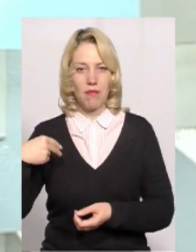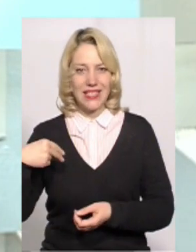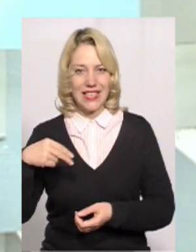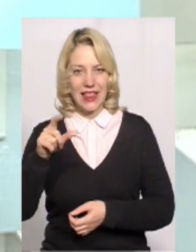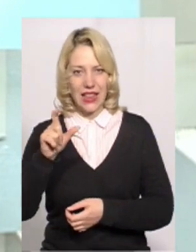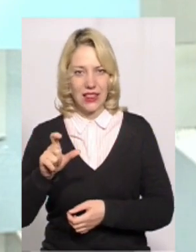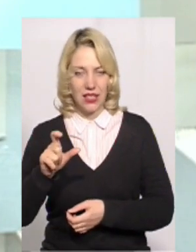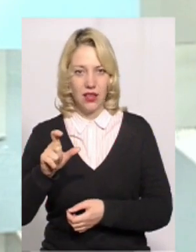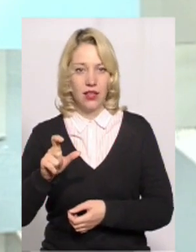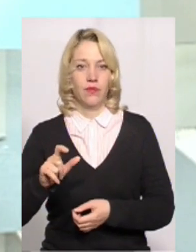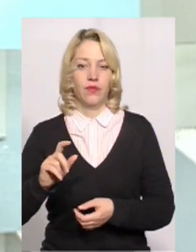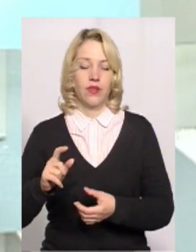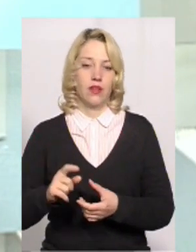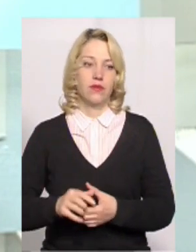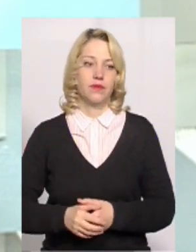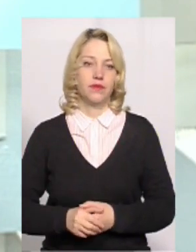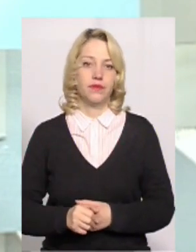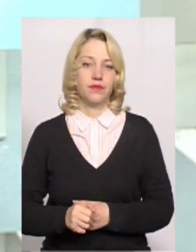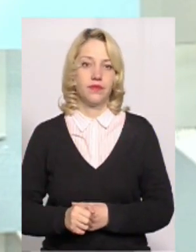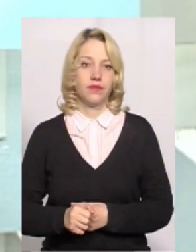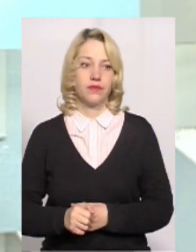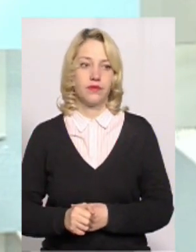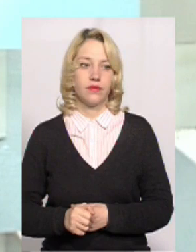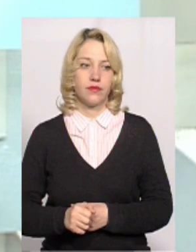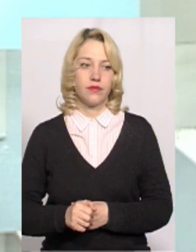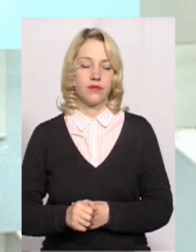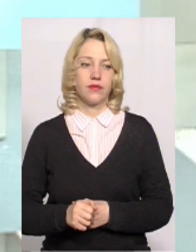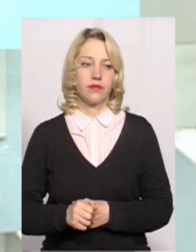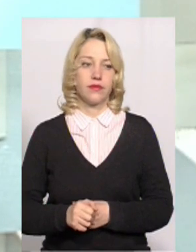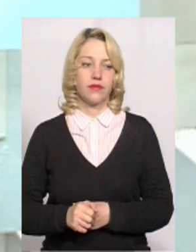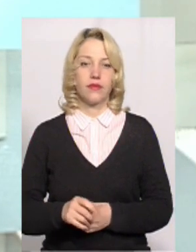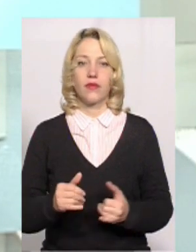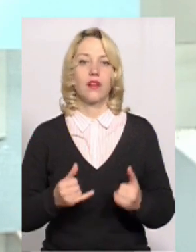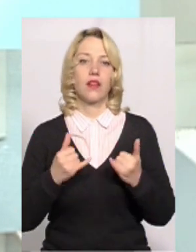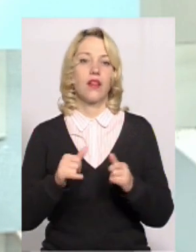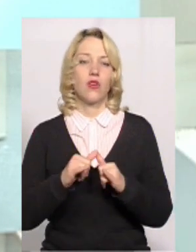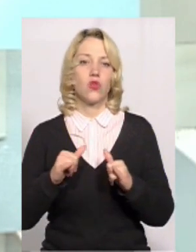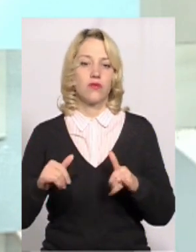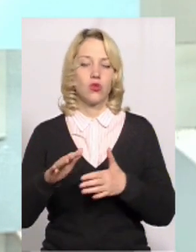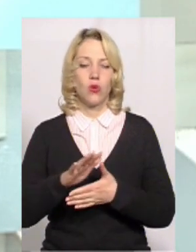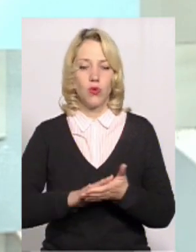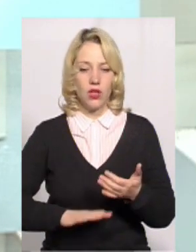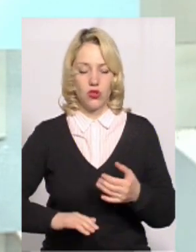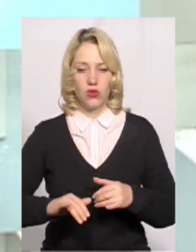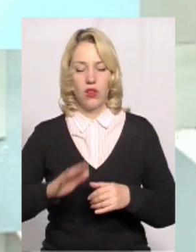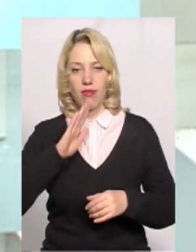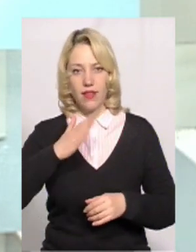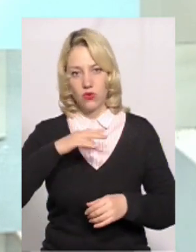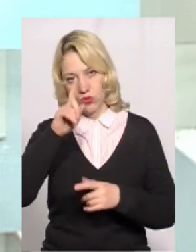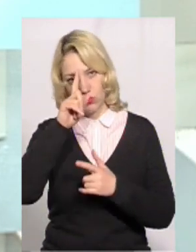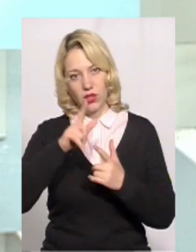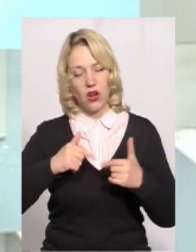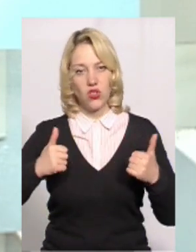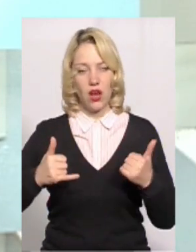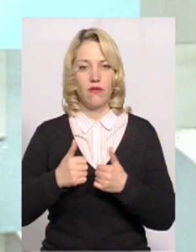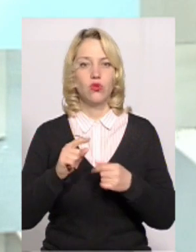чи нова людина на президентському, на президентській посаді для розвитку, подальшого розвитку нашої держави. От, тому